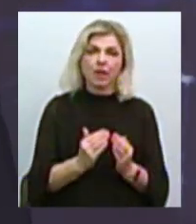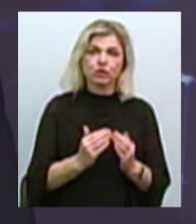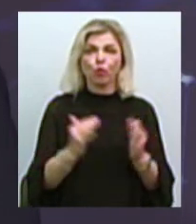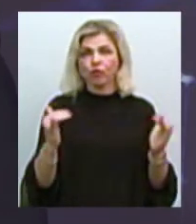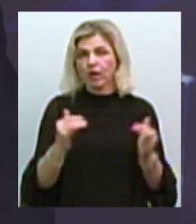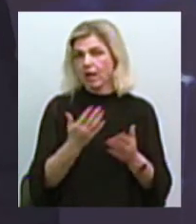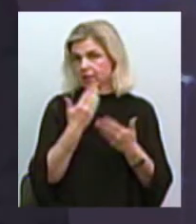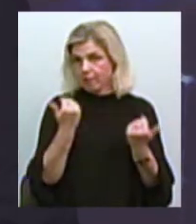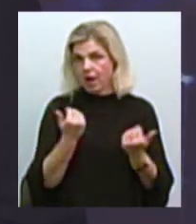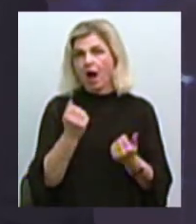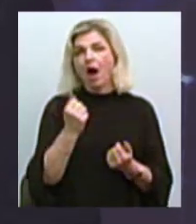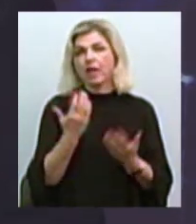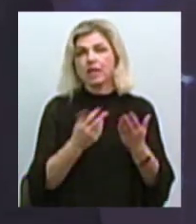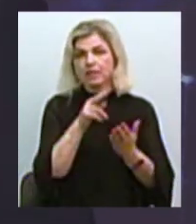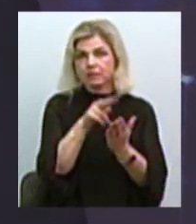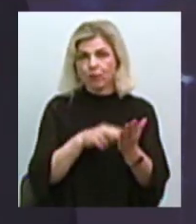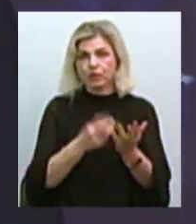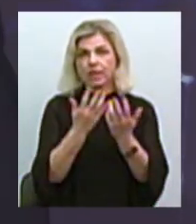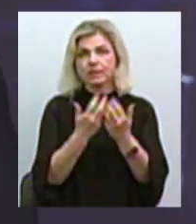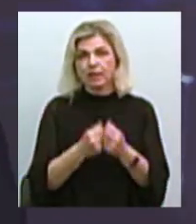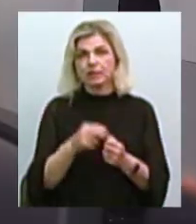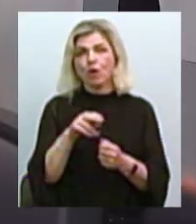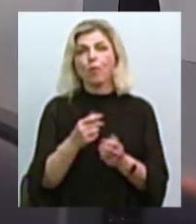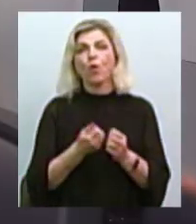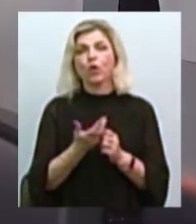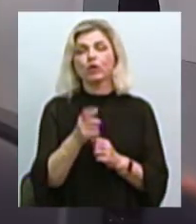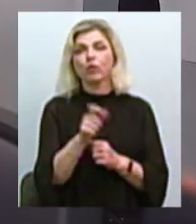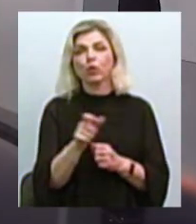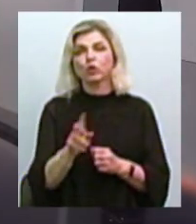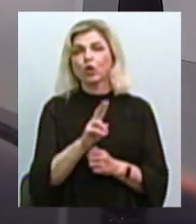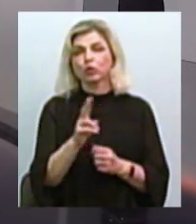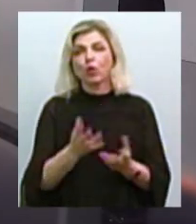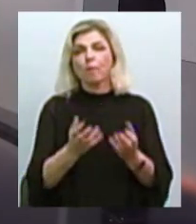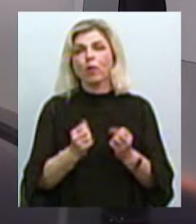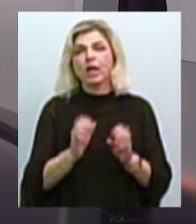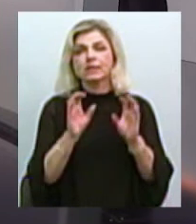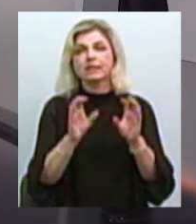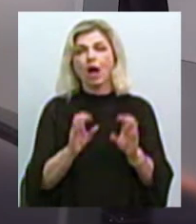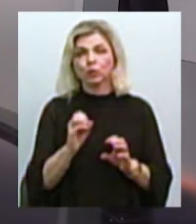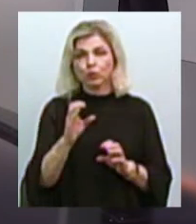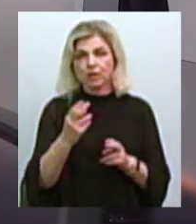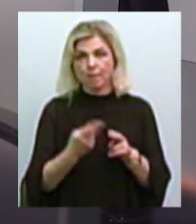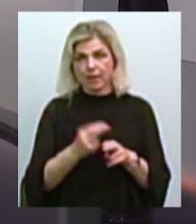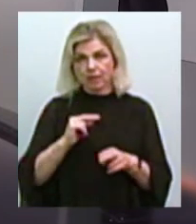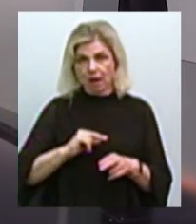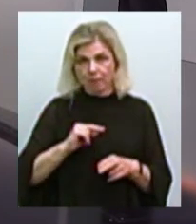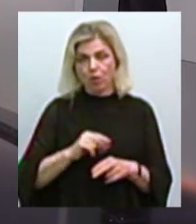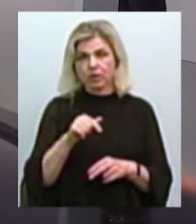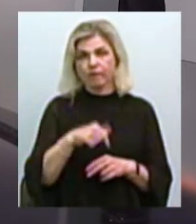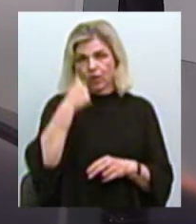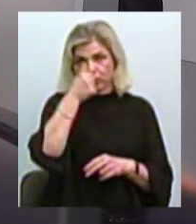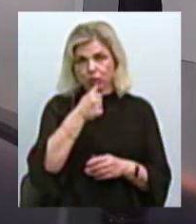відслідковуємо. Якщо переглядати статистику по кількості людей, які отримували статус безробітного, то в цьому році ми маємо 12,